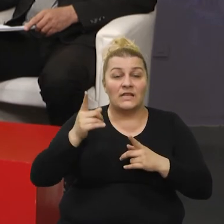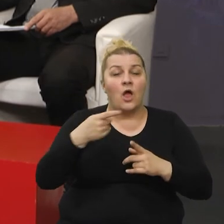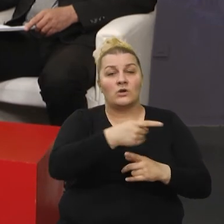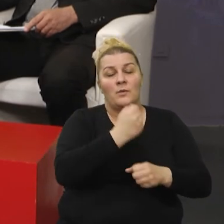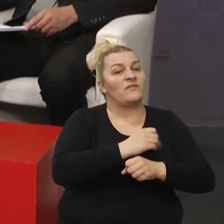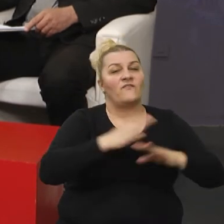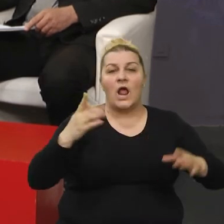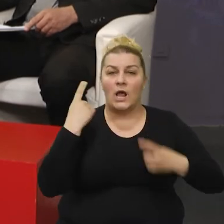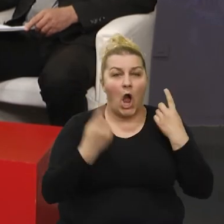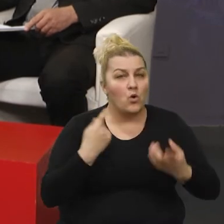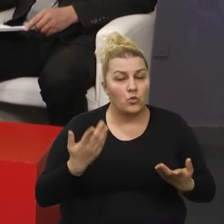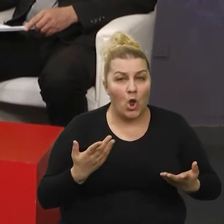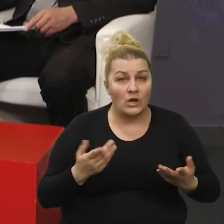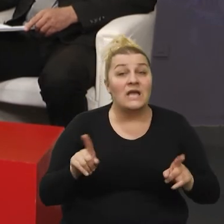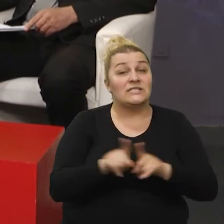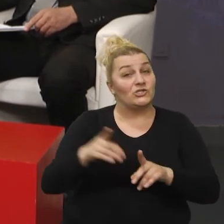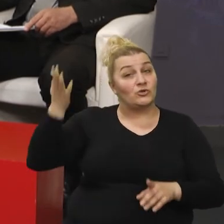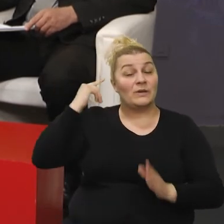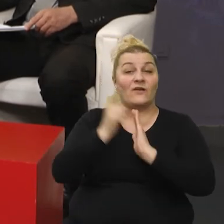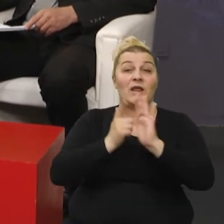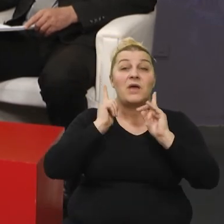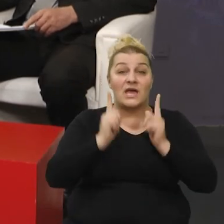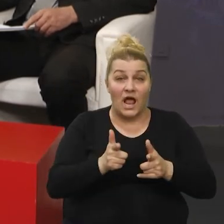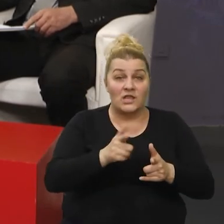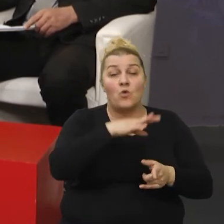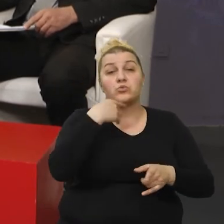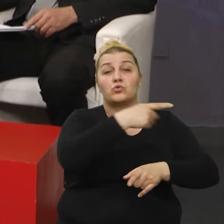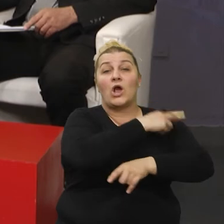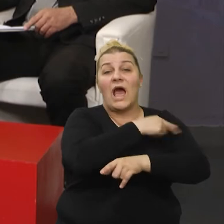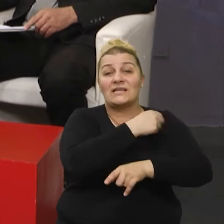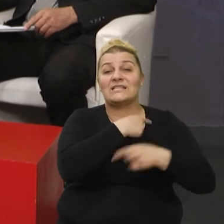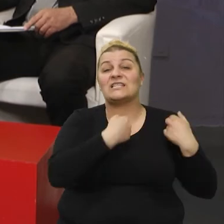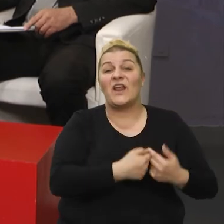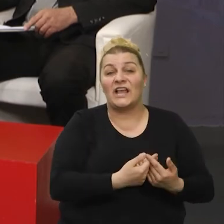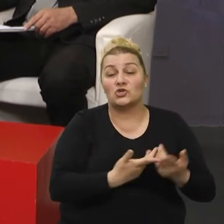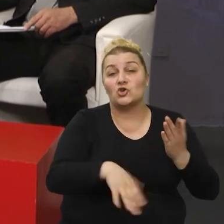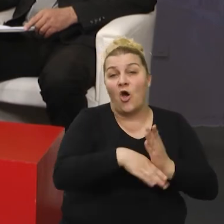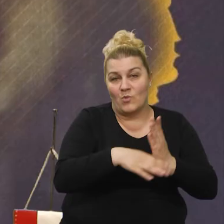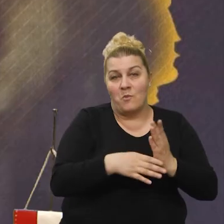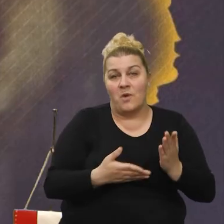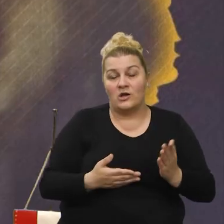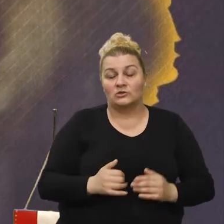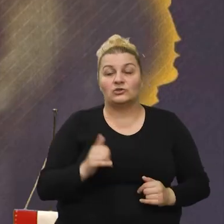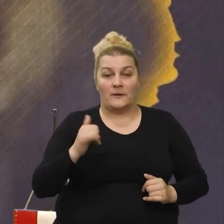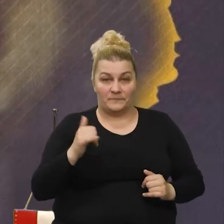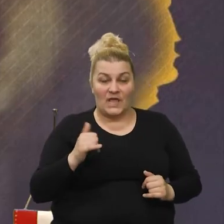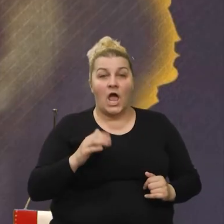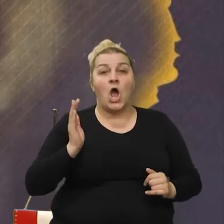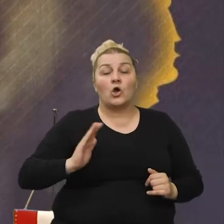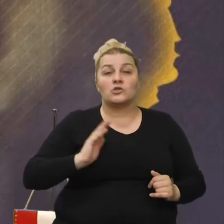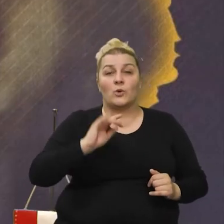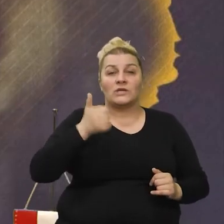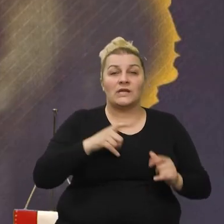veliku ulogu. Tada i tih ratnih godina velika uloga je bila u Karitasu i Crvenom križu. Je, velika uloga gospodin Jakov